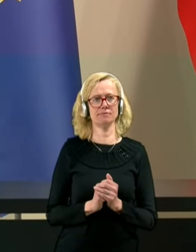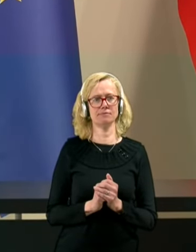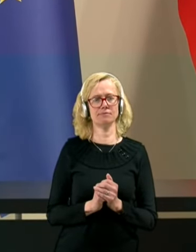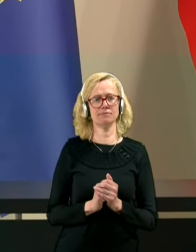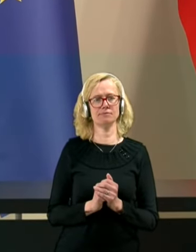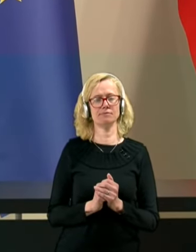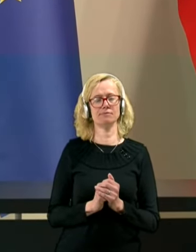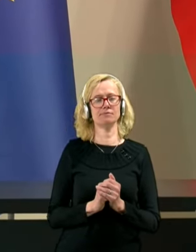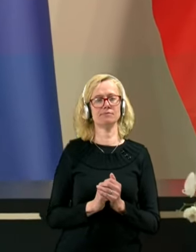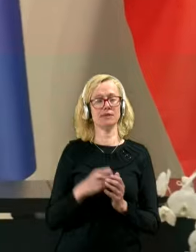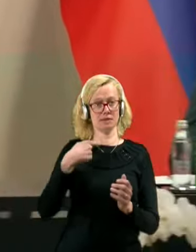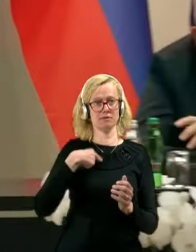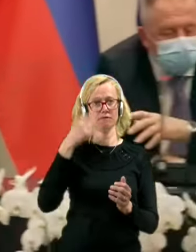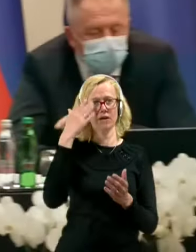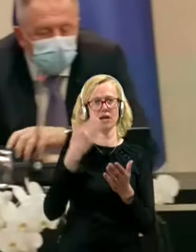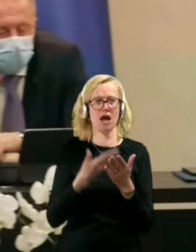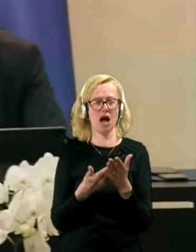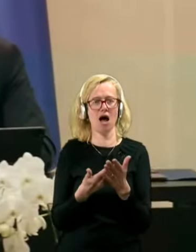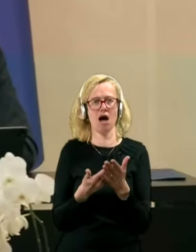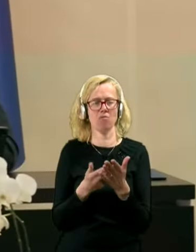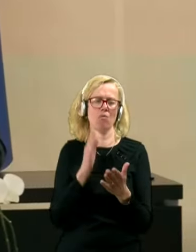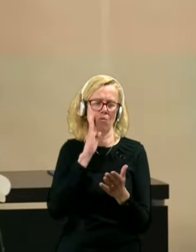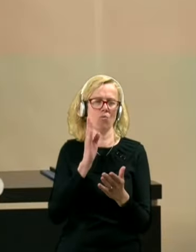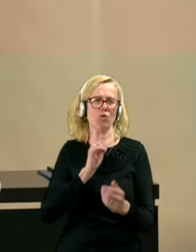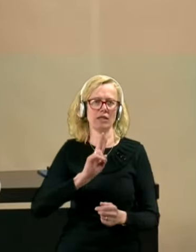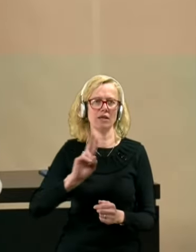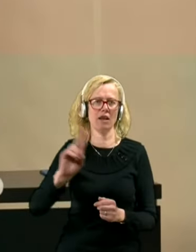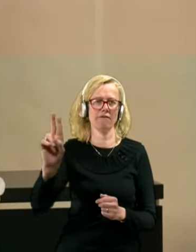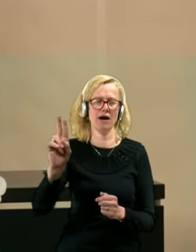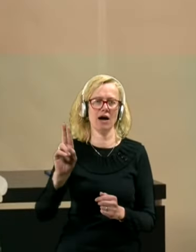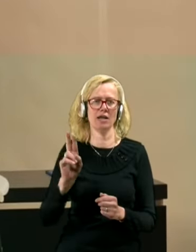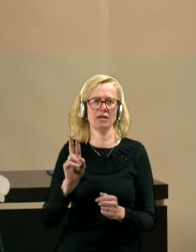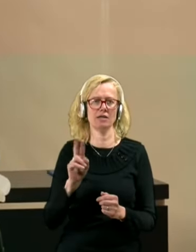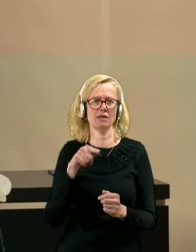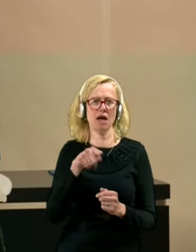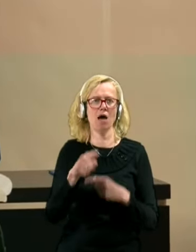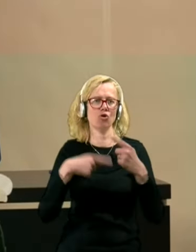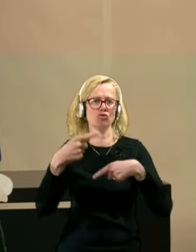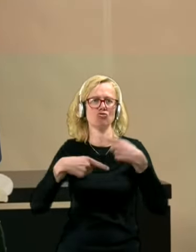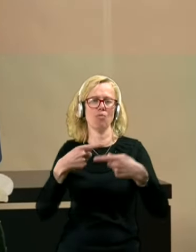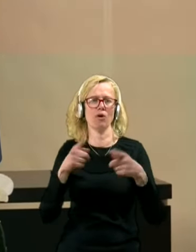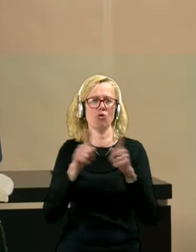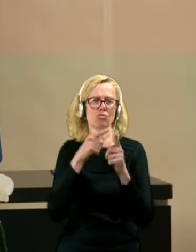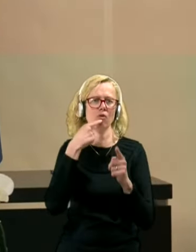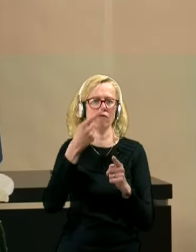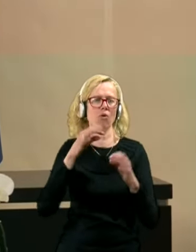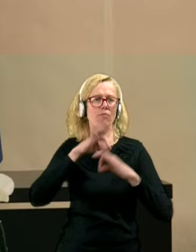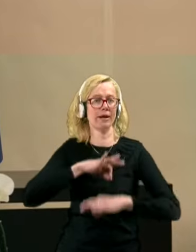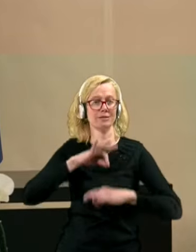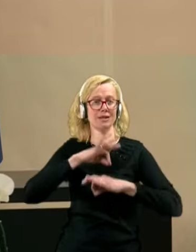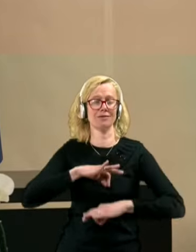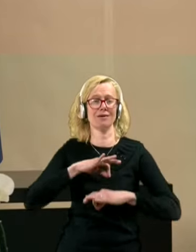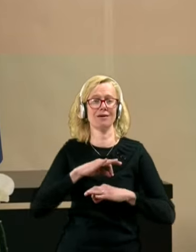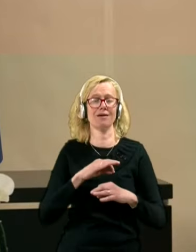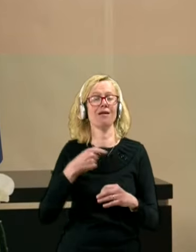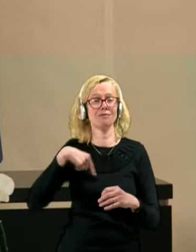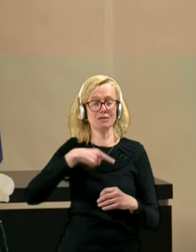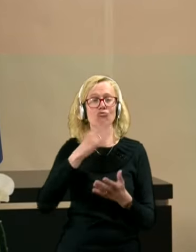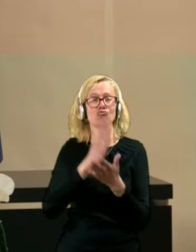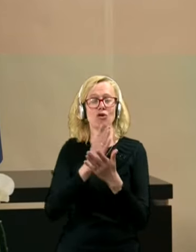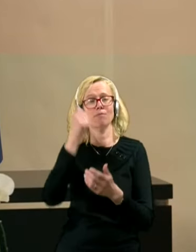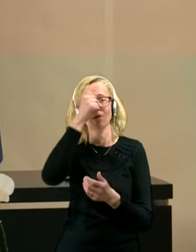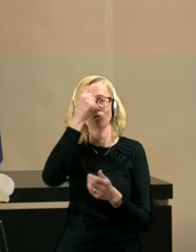Jaz verjamem, da bomo nadaljevali s tem postopkom, kot je povedal predsednik, da smo že imenovali